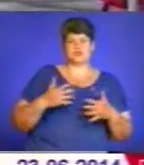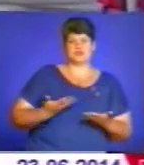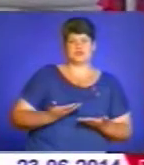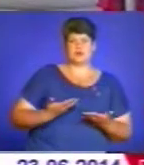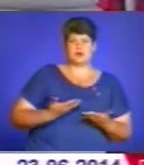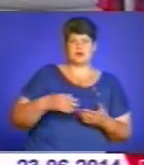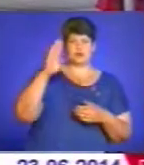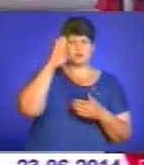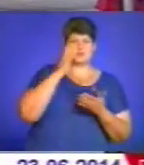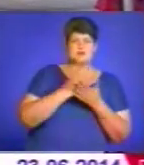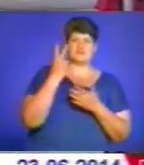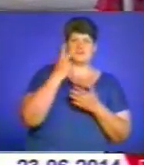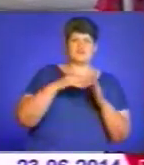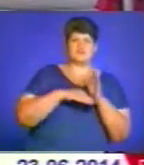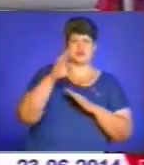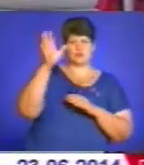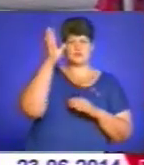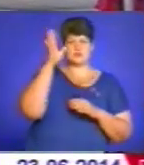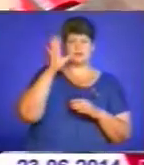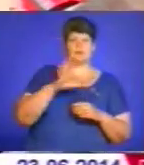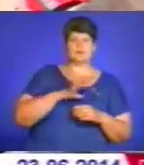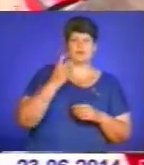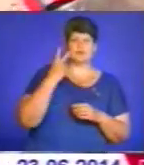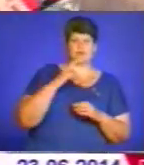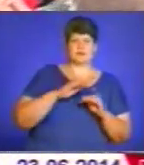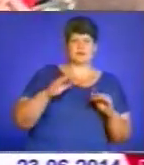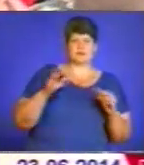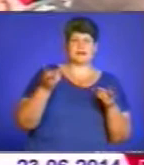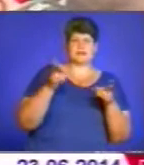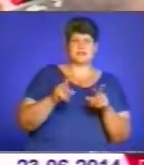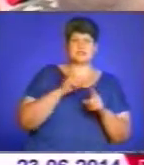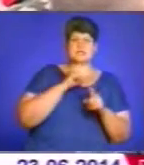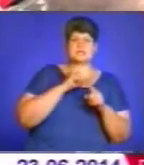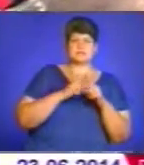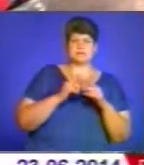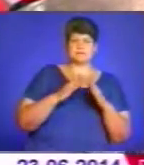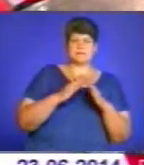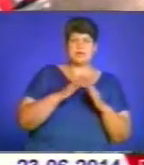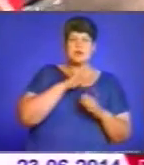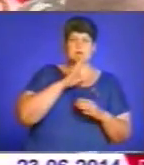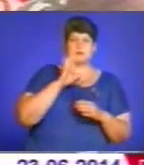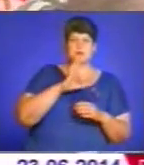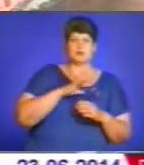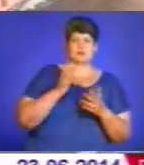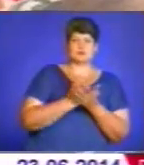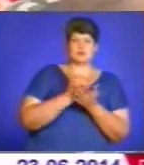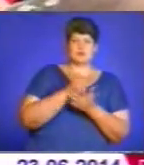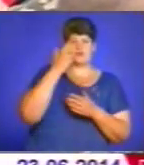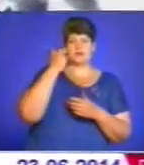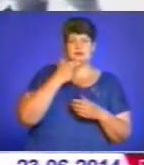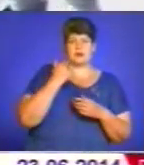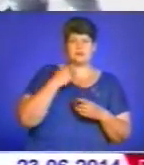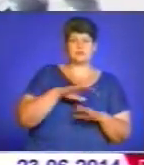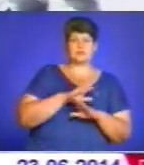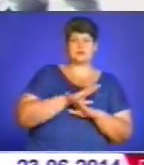Хлопець мав дві вищі освіти. У батьків Віктора було двоє дітей, тепер залишилася сестра. Мати була на заробітках у Італії. Про смерть